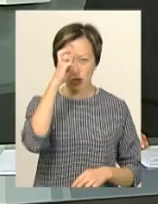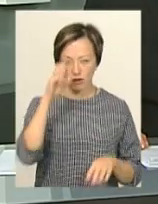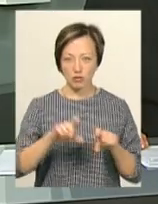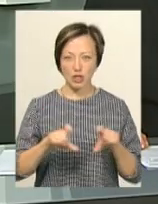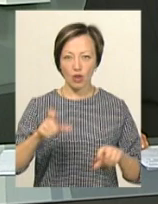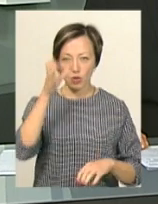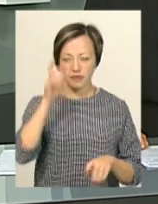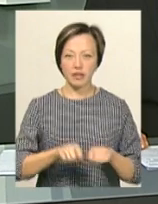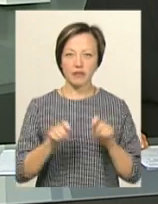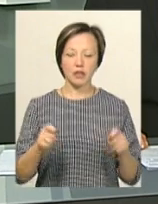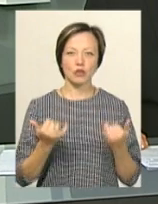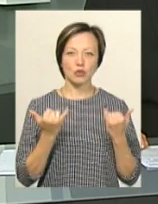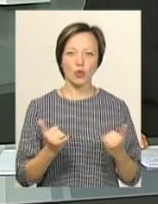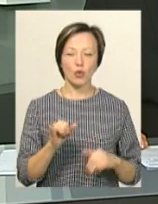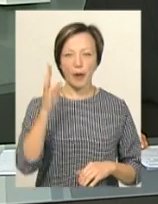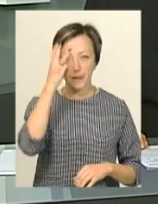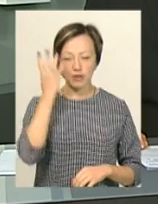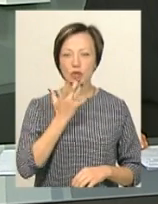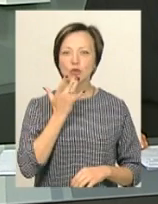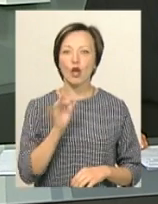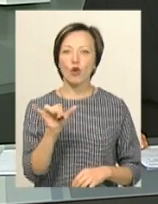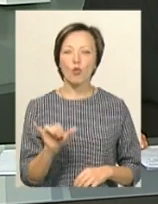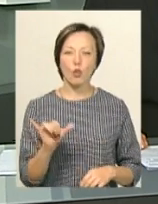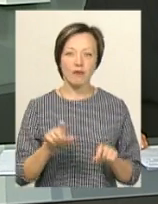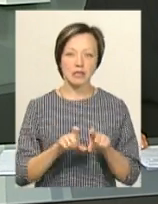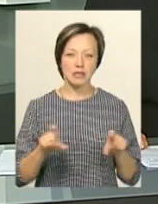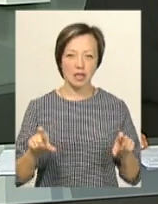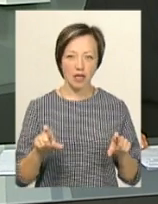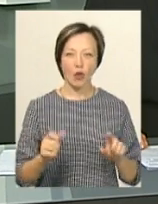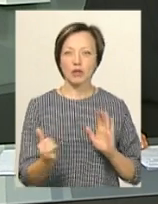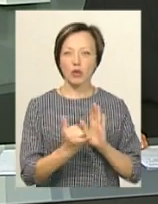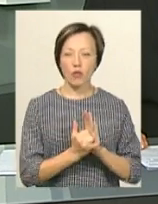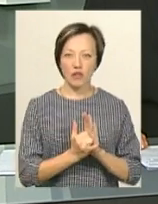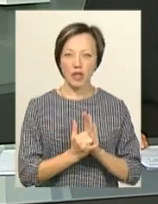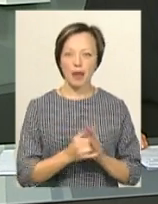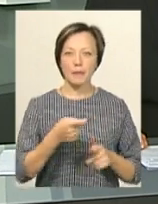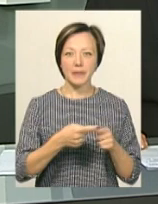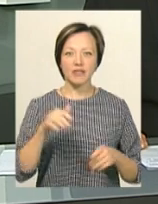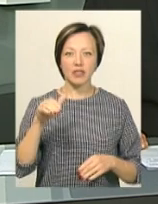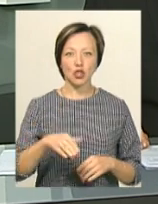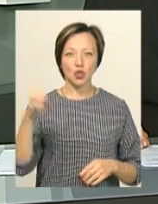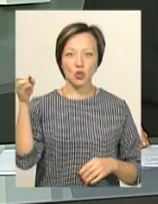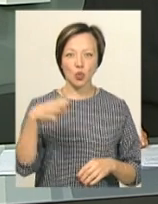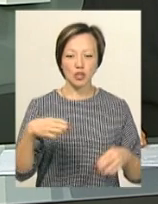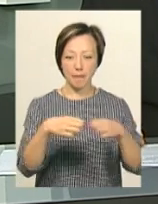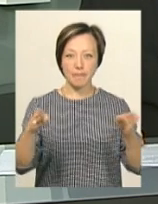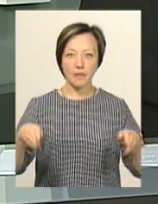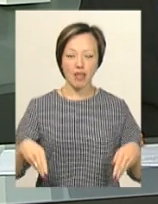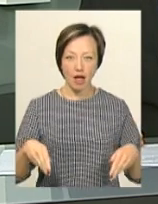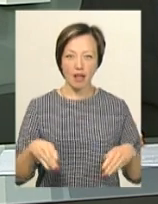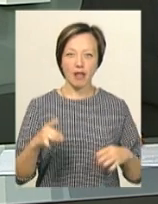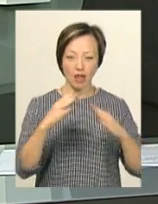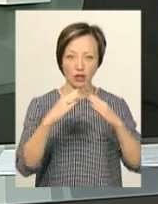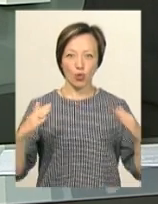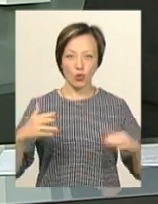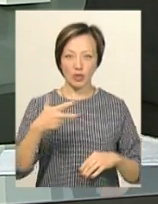закладі освіти відкрили сьогодні у Хмельницькому національному університеті. Встановили майже півтисячі сонячних панелей на